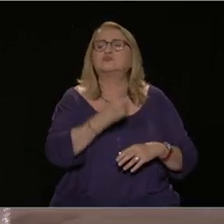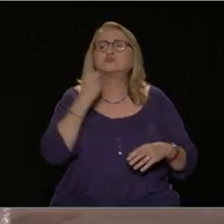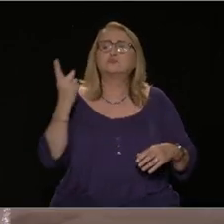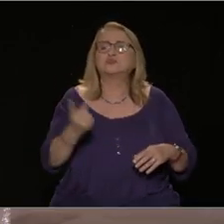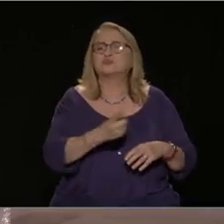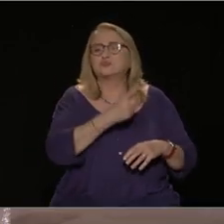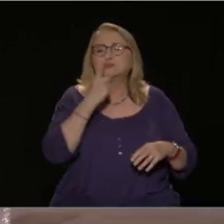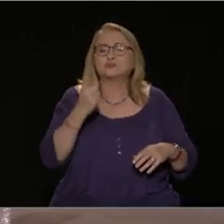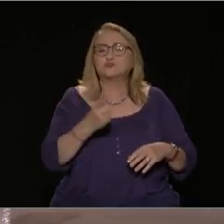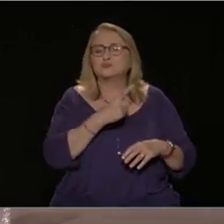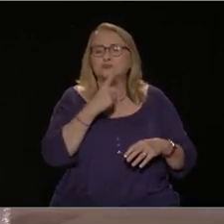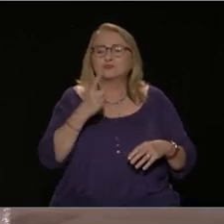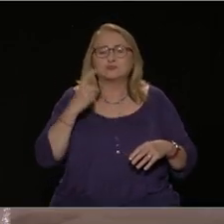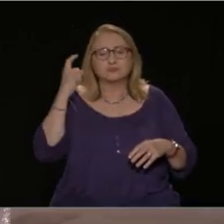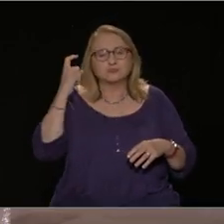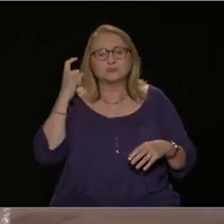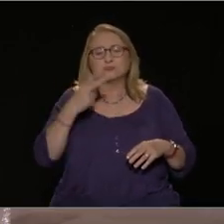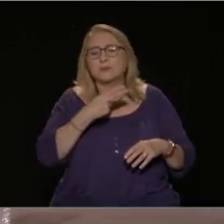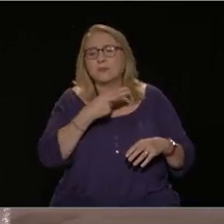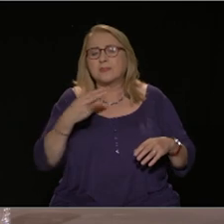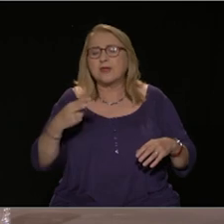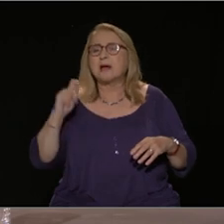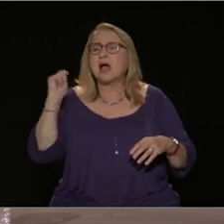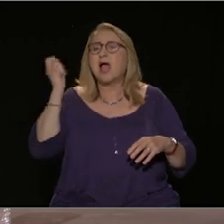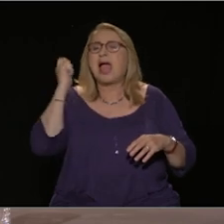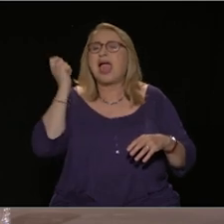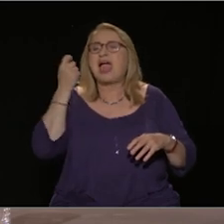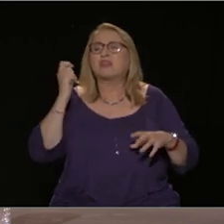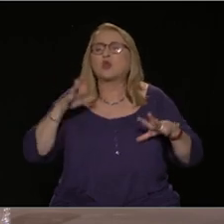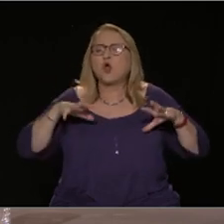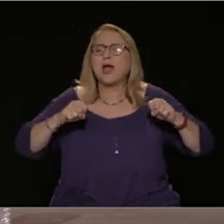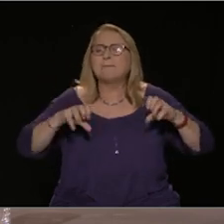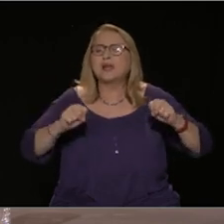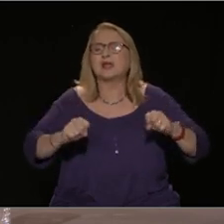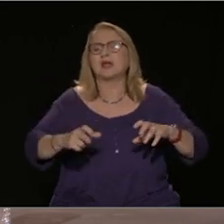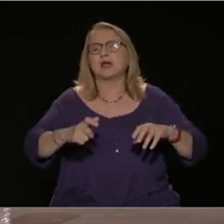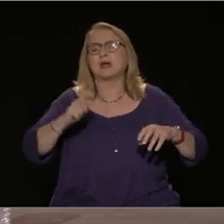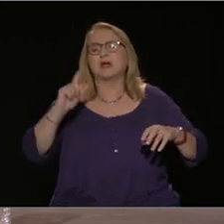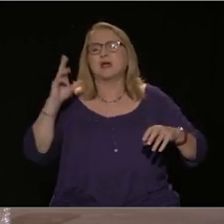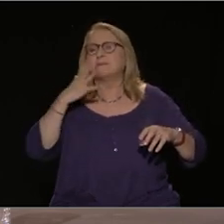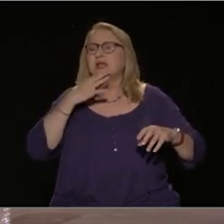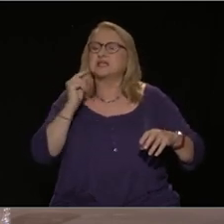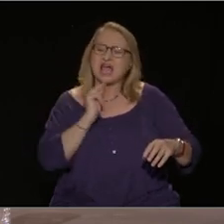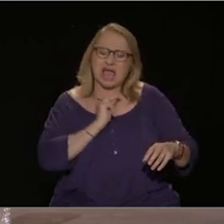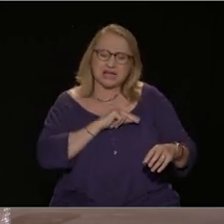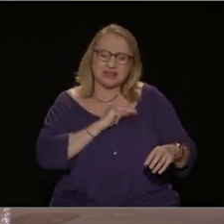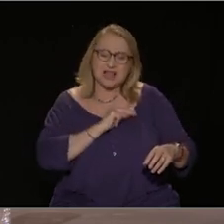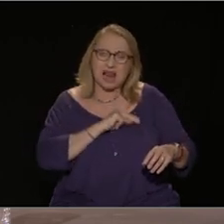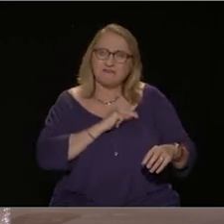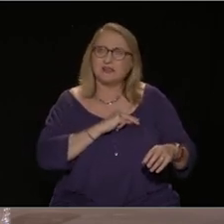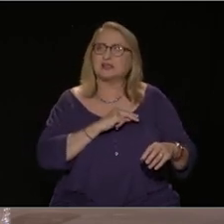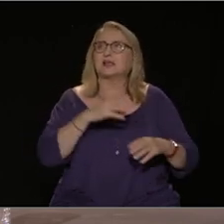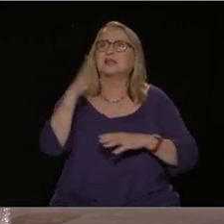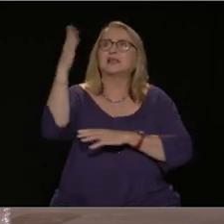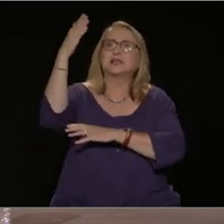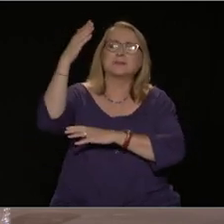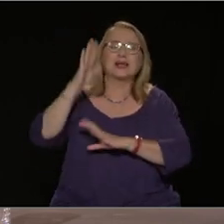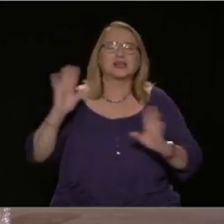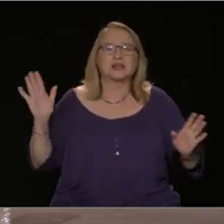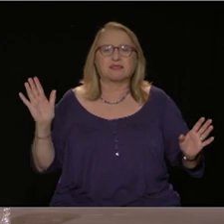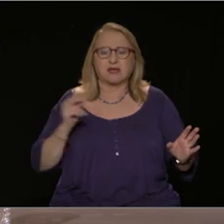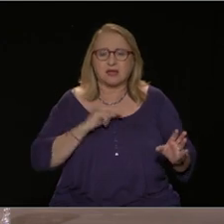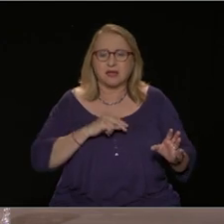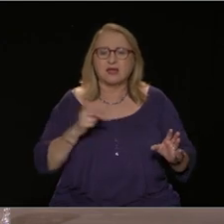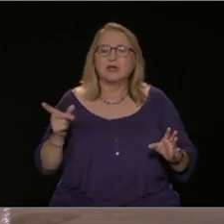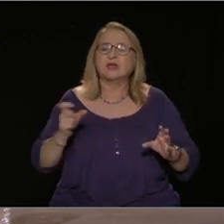πατριδοκαπηλεία και σε εθνοκαπηλεία και αυτό το βλέπουμε και αυτές τις μέρες. Εννοώ δηλαδή την προσπάθεια για